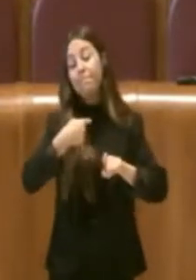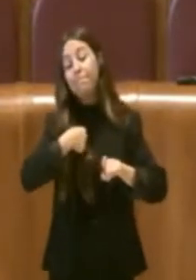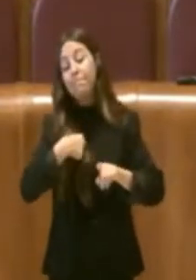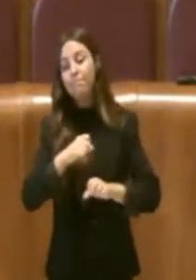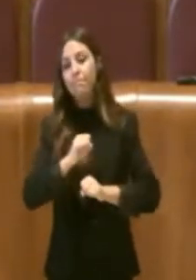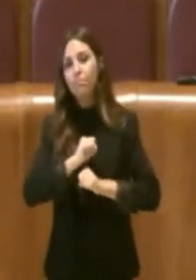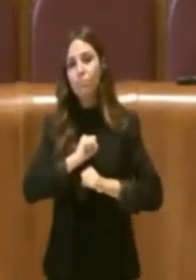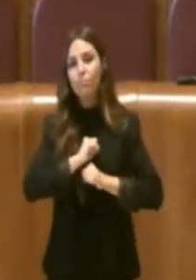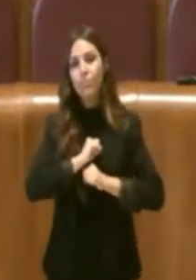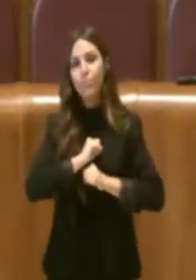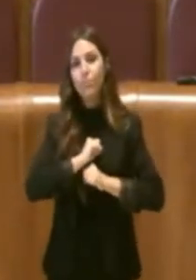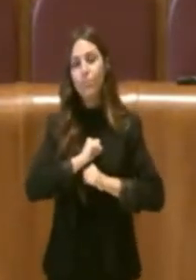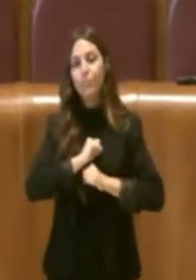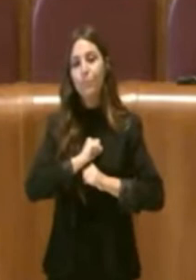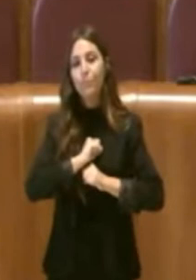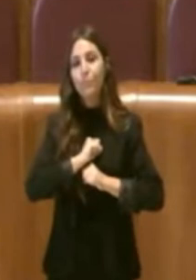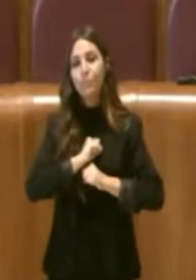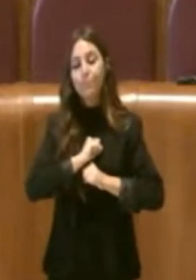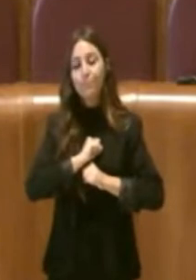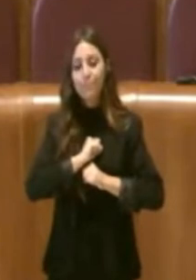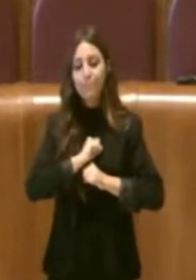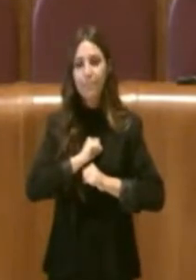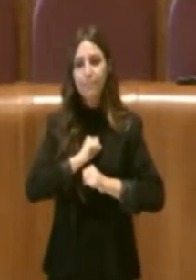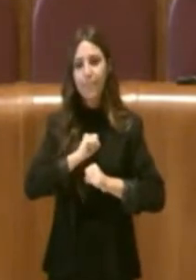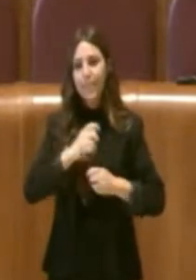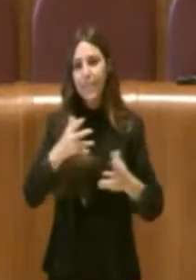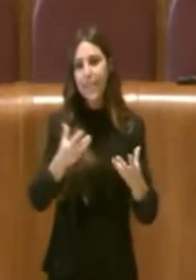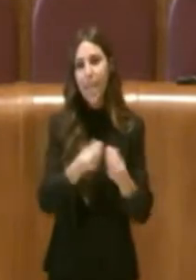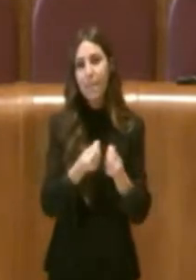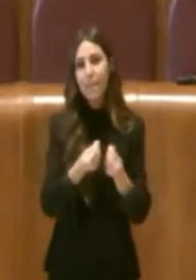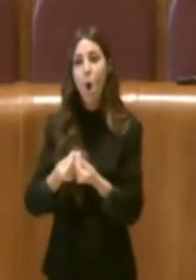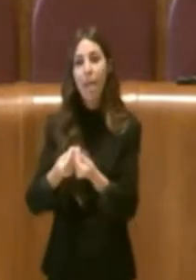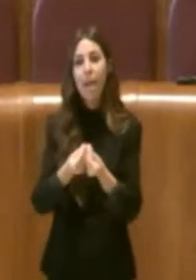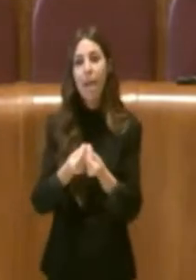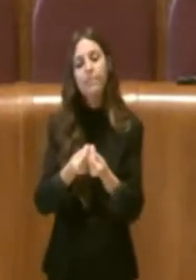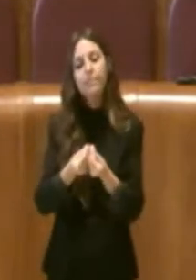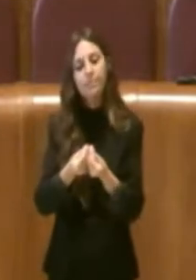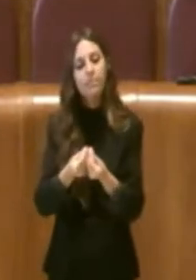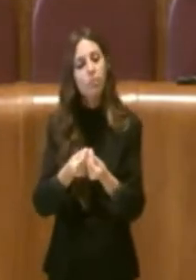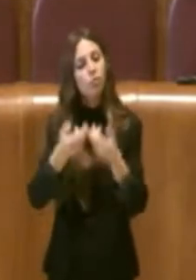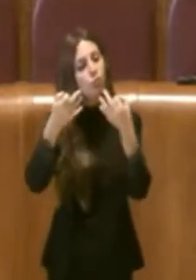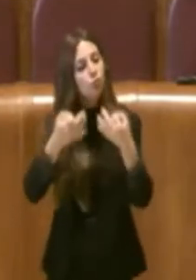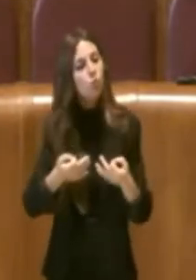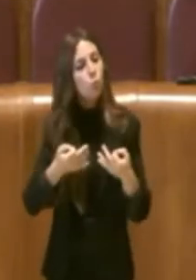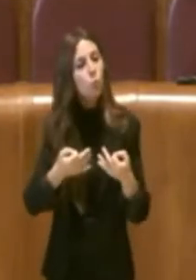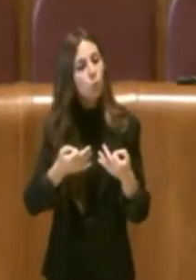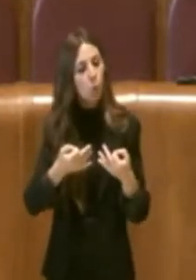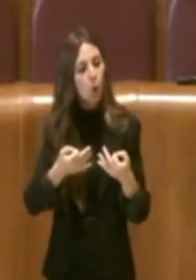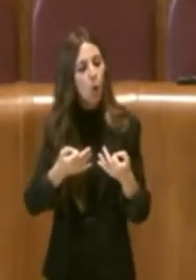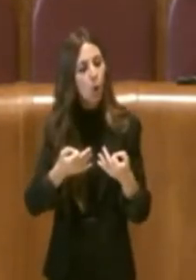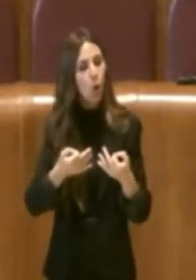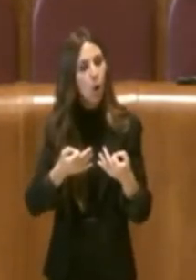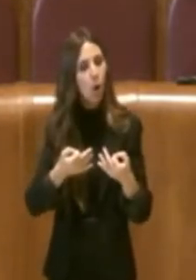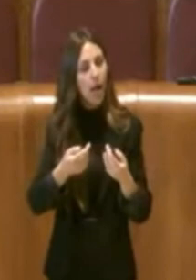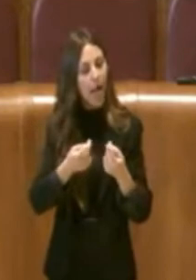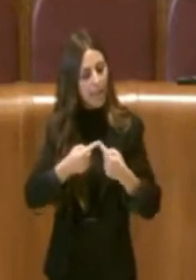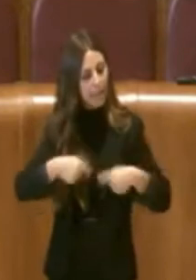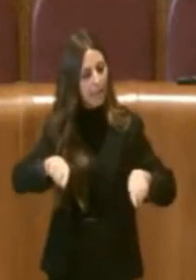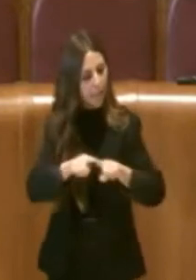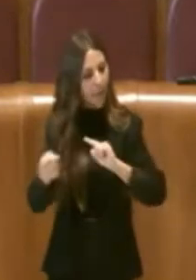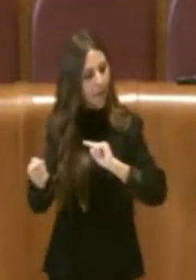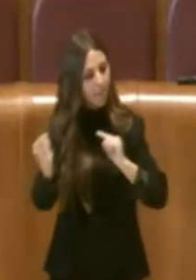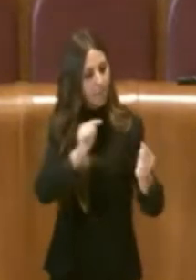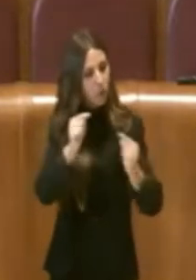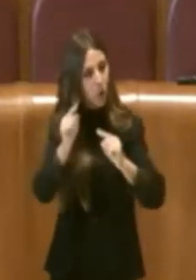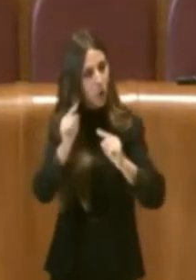creduto anche con gli altri colleghi che fosse corretto sottoporlo all'Assemblea Capitolina discuterlo